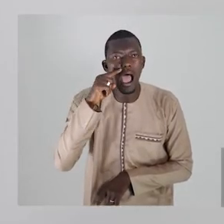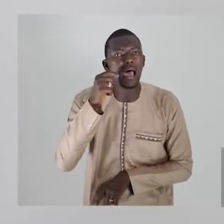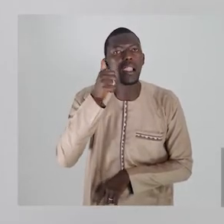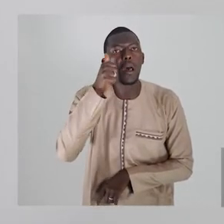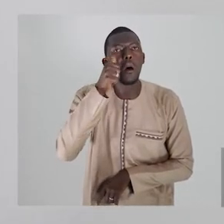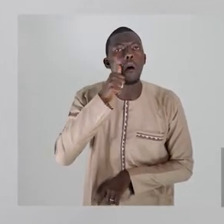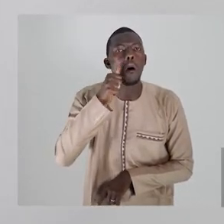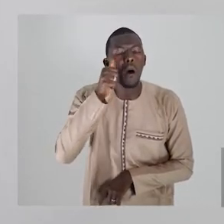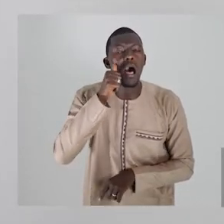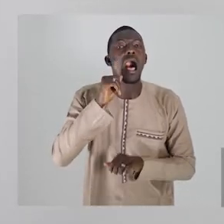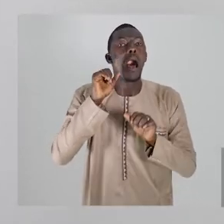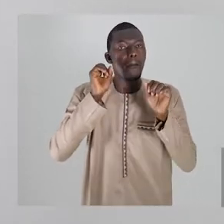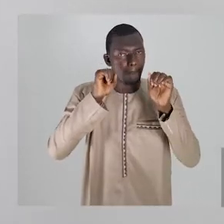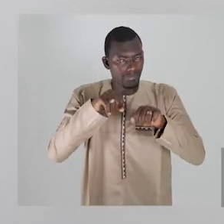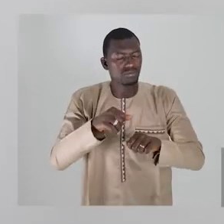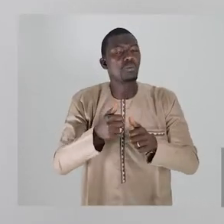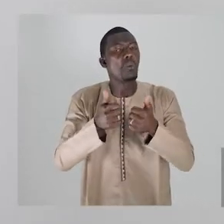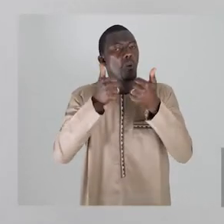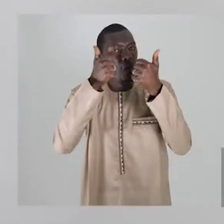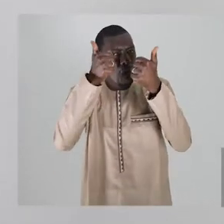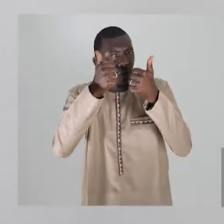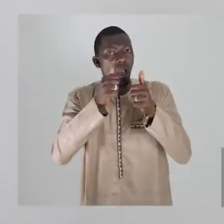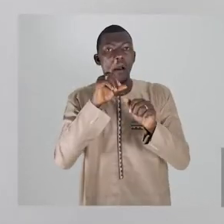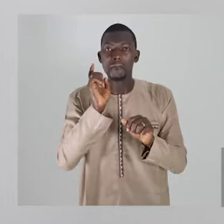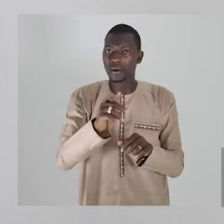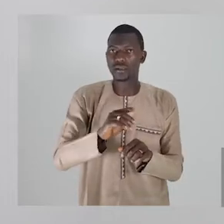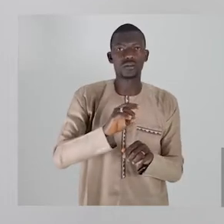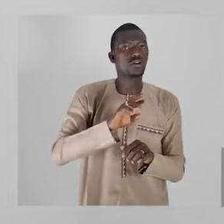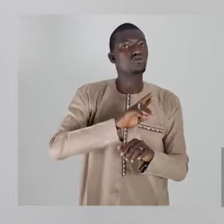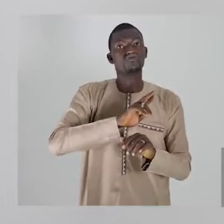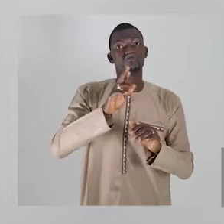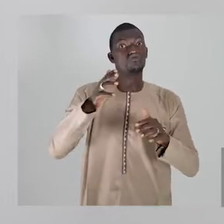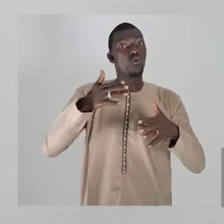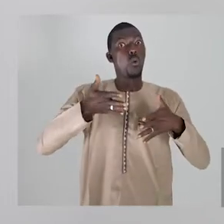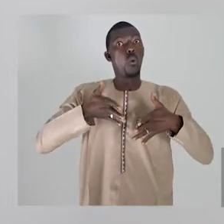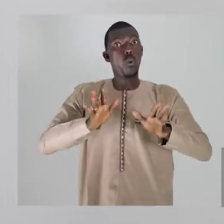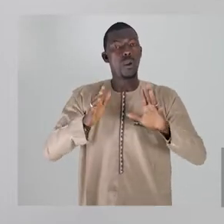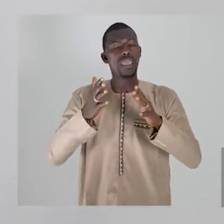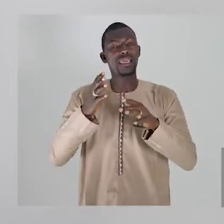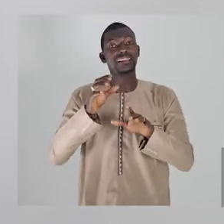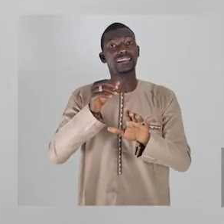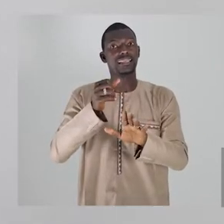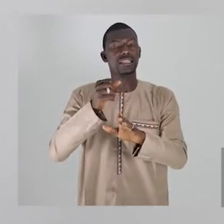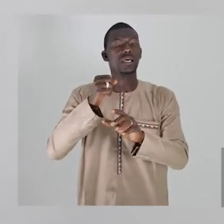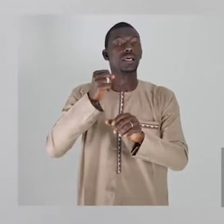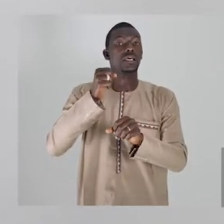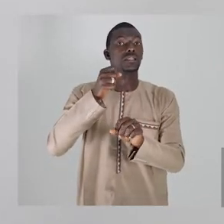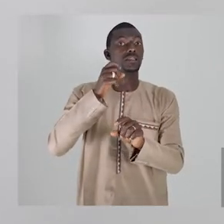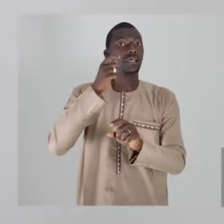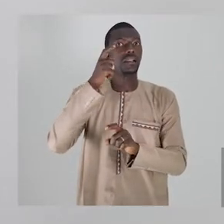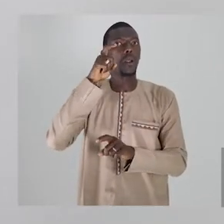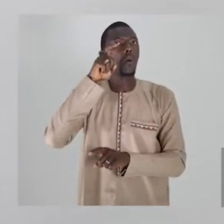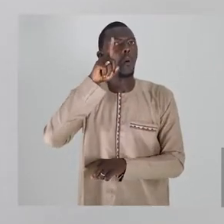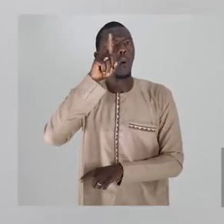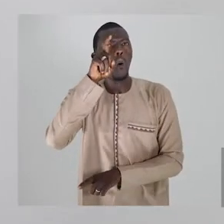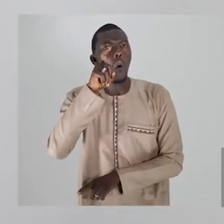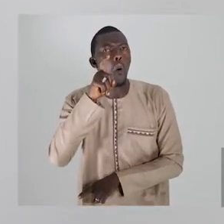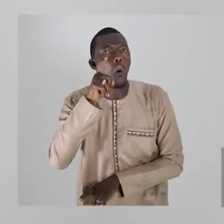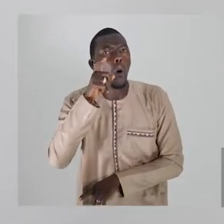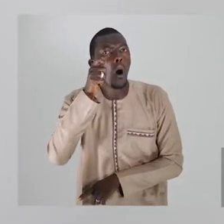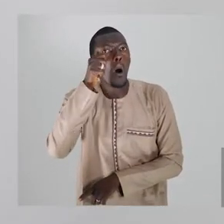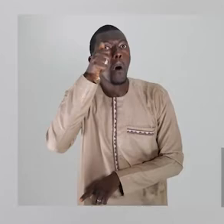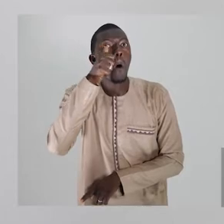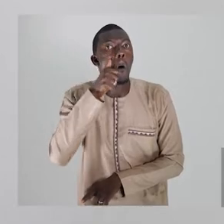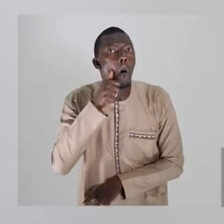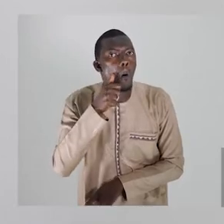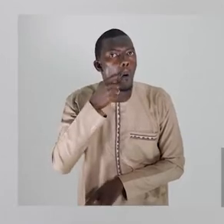jwe. Tipo kana. Bare bukana ni bane ni meti. Baju tukurimka yisenem. Di kajikera katika sumutoku. Bemma